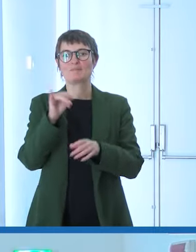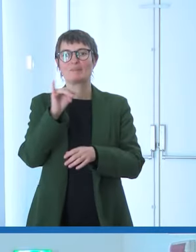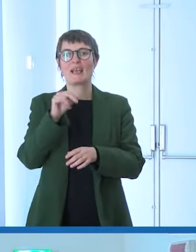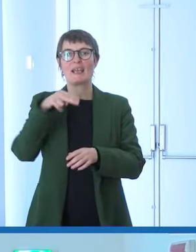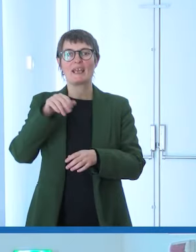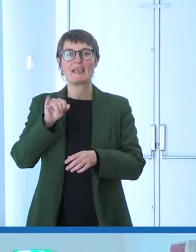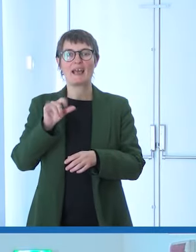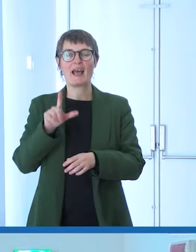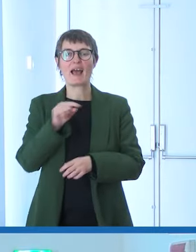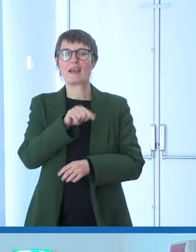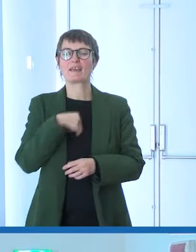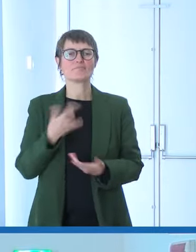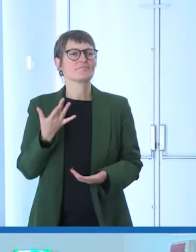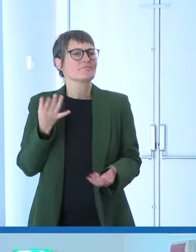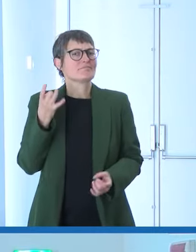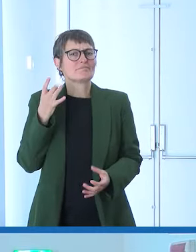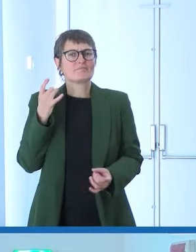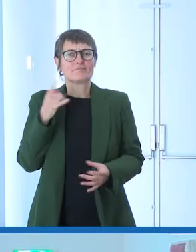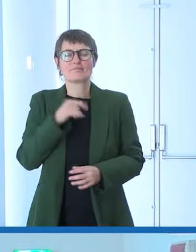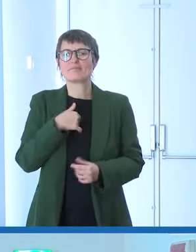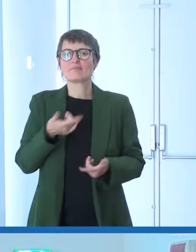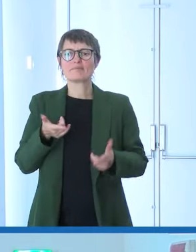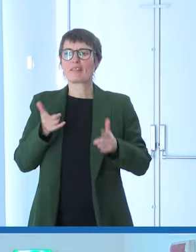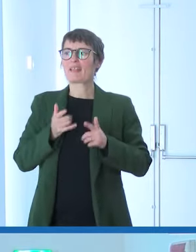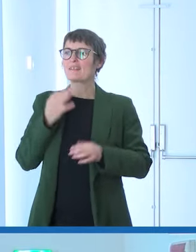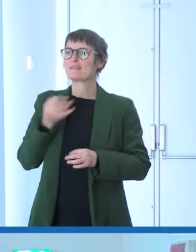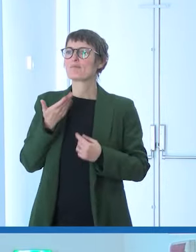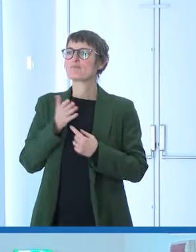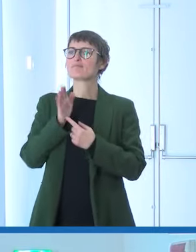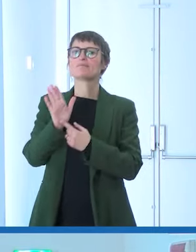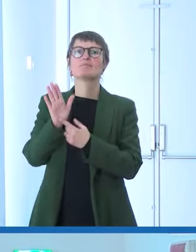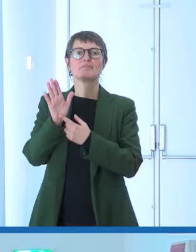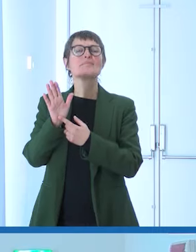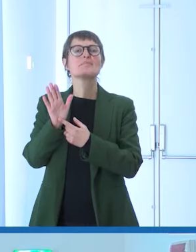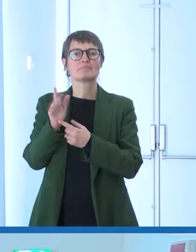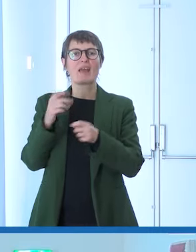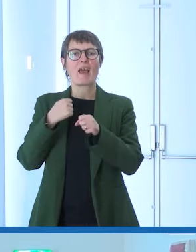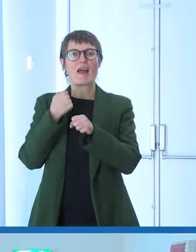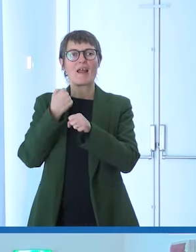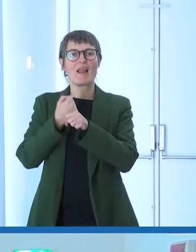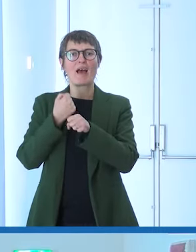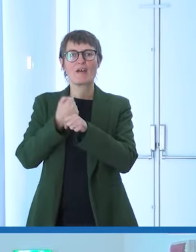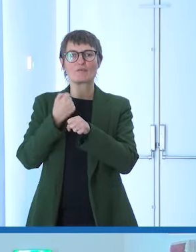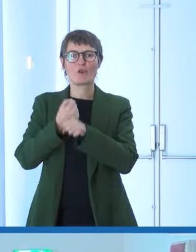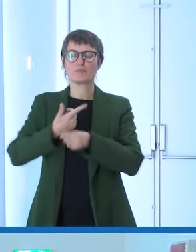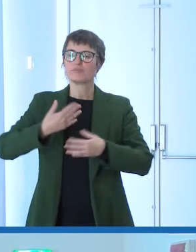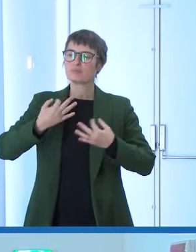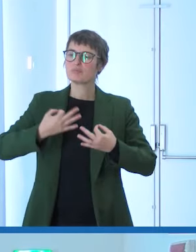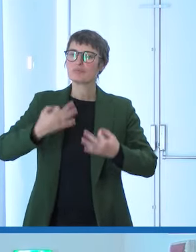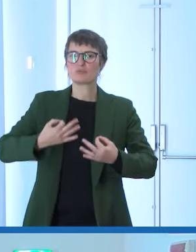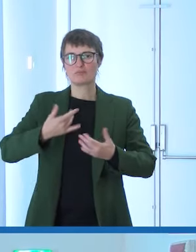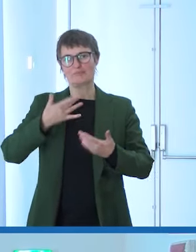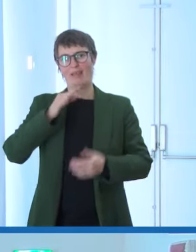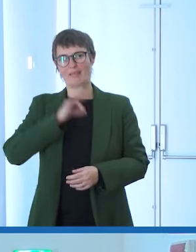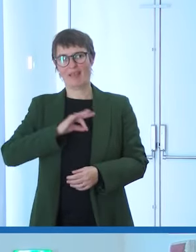sempre poi un lavoro puntuale e soprattutto interessante. Siamo qui per